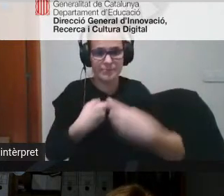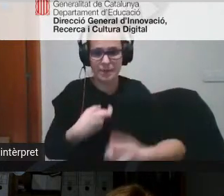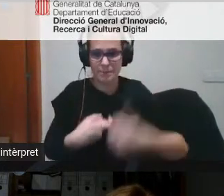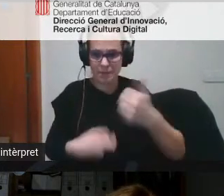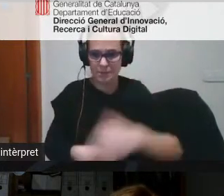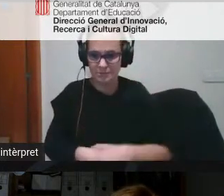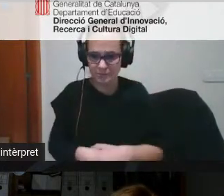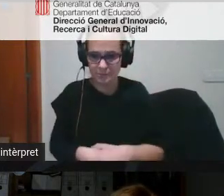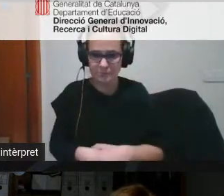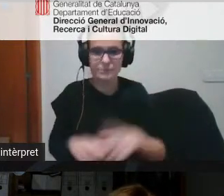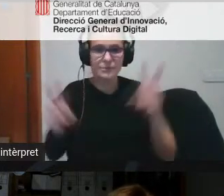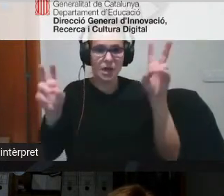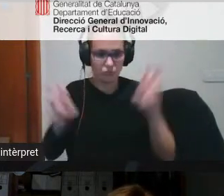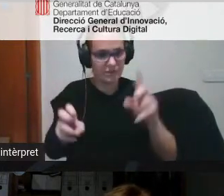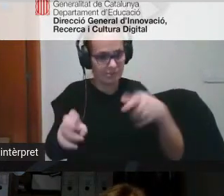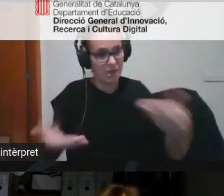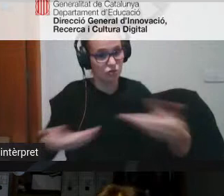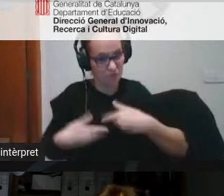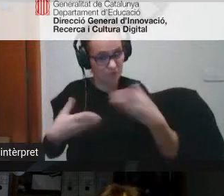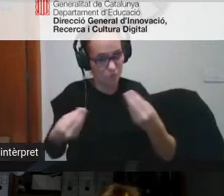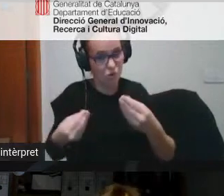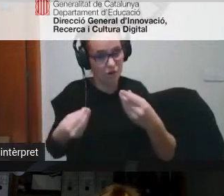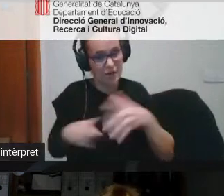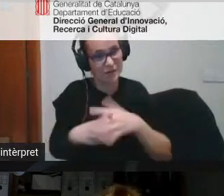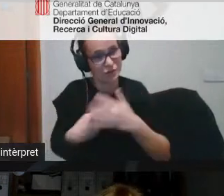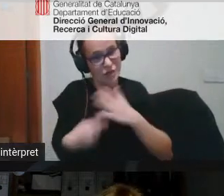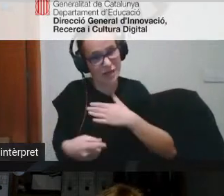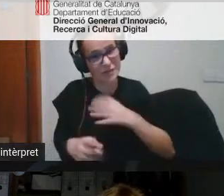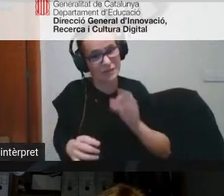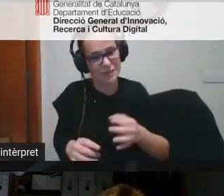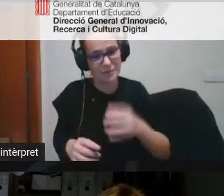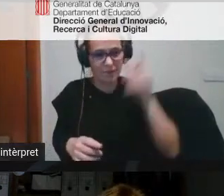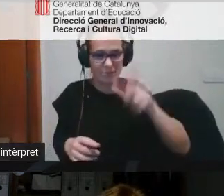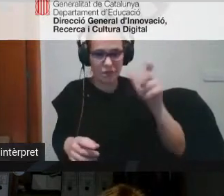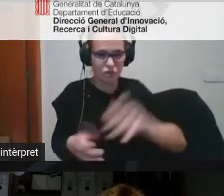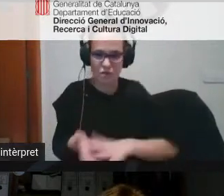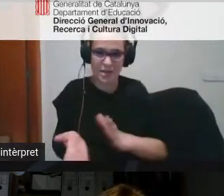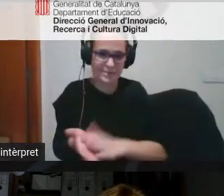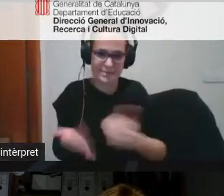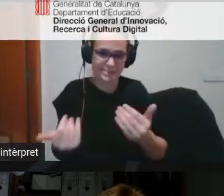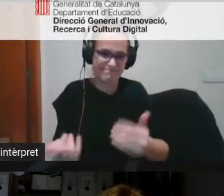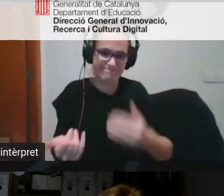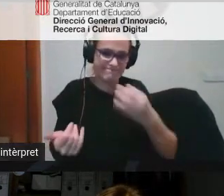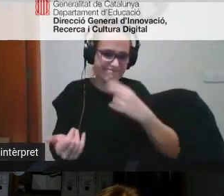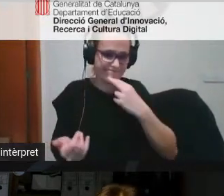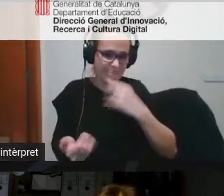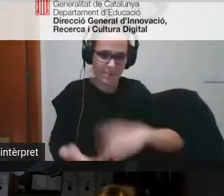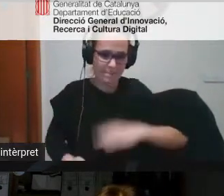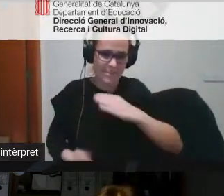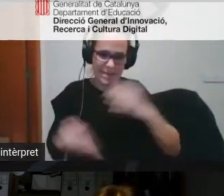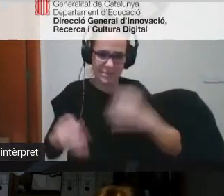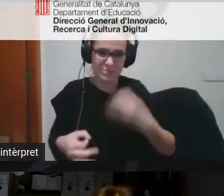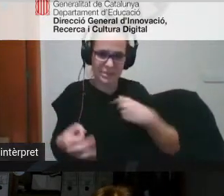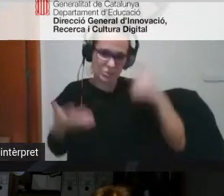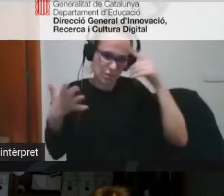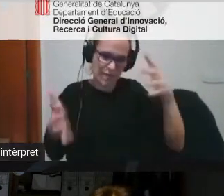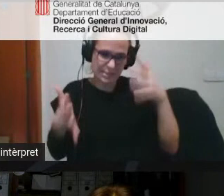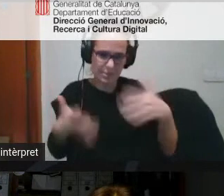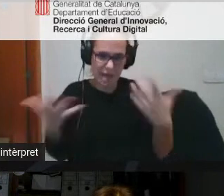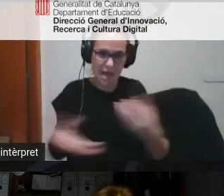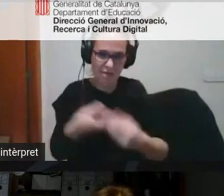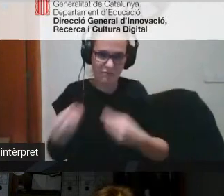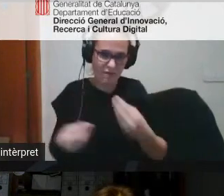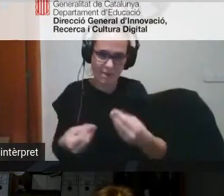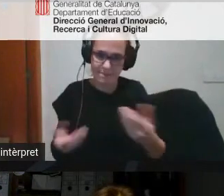el confinament també ens ha ajudat molt en el nostre cas la gent s hagut de posar molt les piles i per exemple en aquests assessoraments que estem fent ara